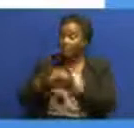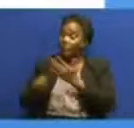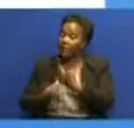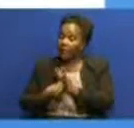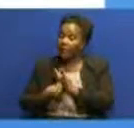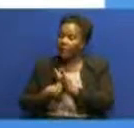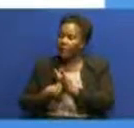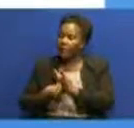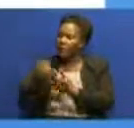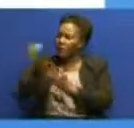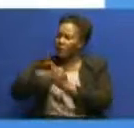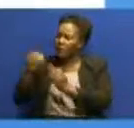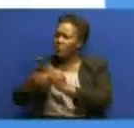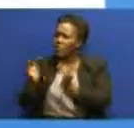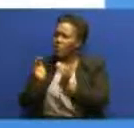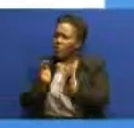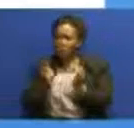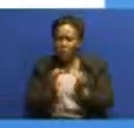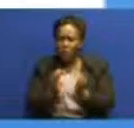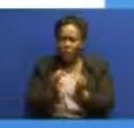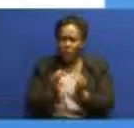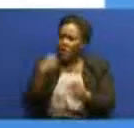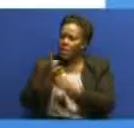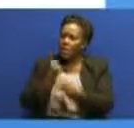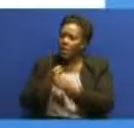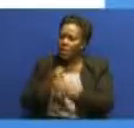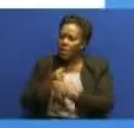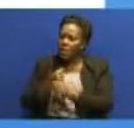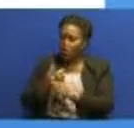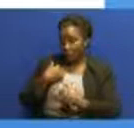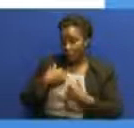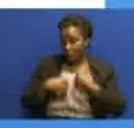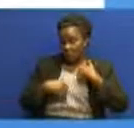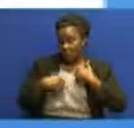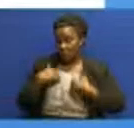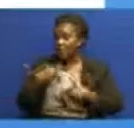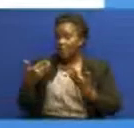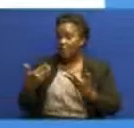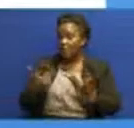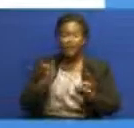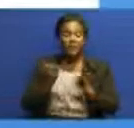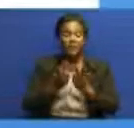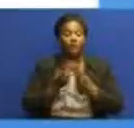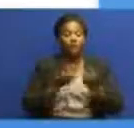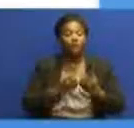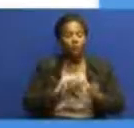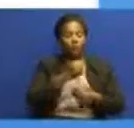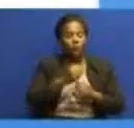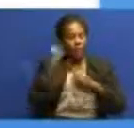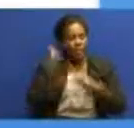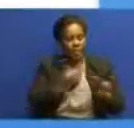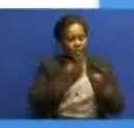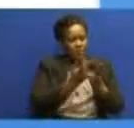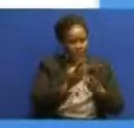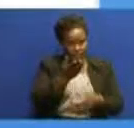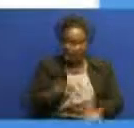thirika na pia wachukulio sheria kali wale wote wataka ubainika mwengine ni mwesa emano yinyanja kutoka mwandoe ya meyato tunasema